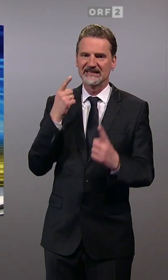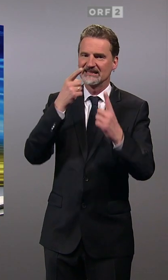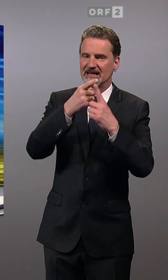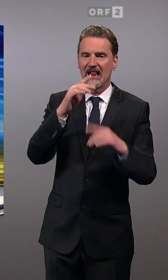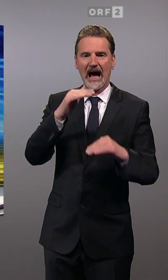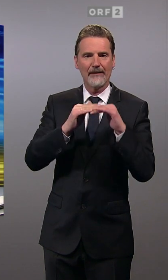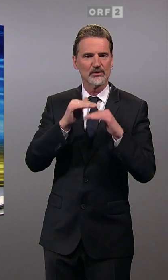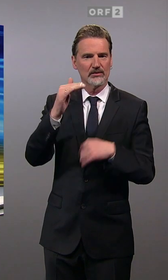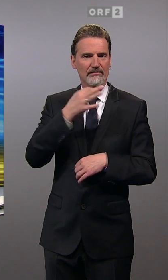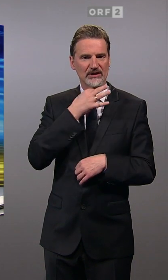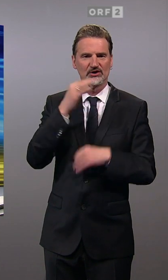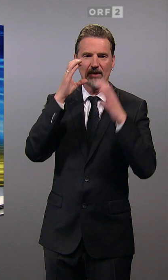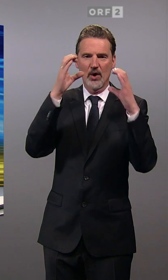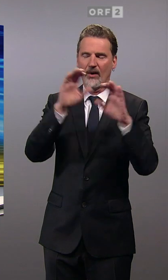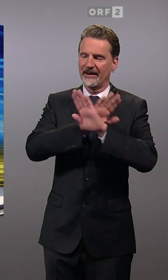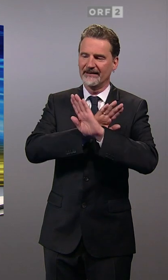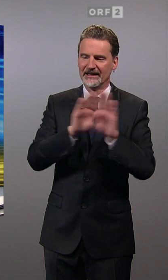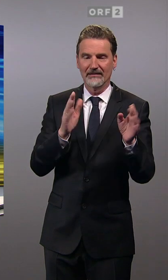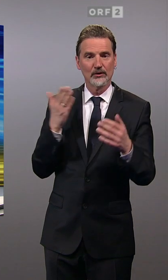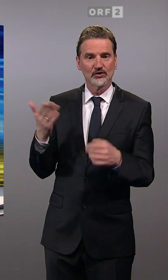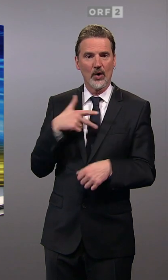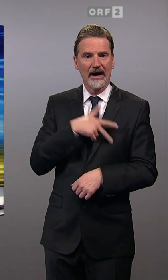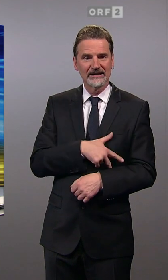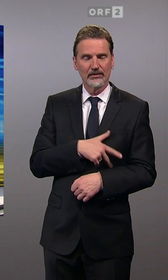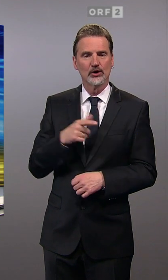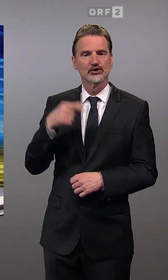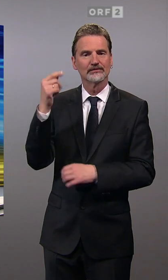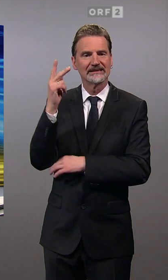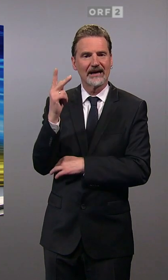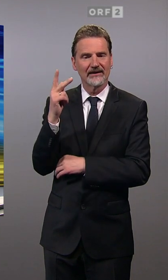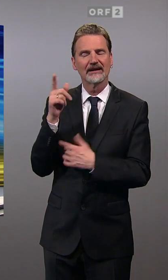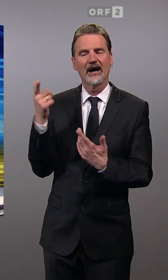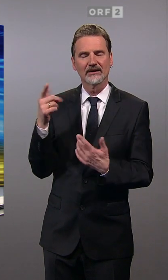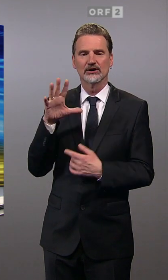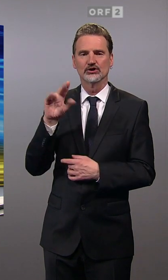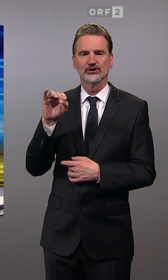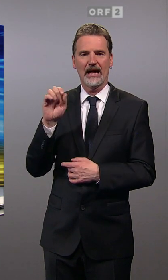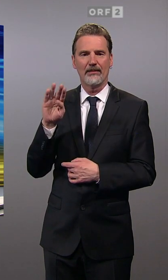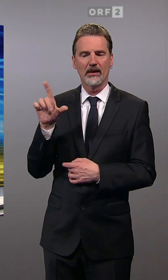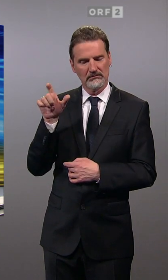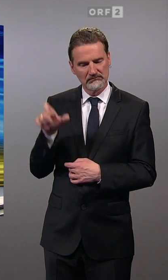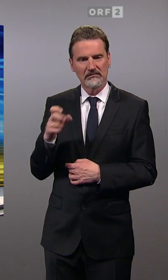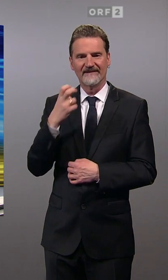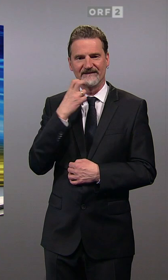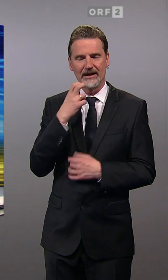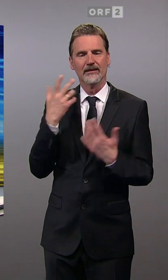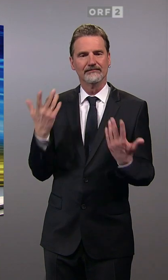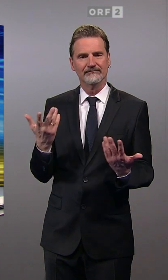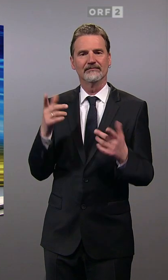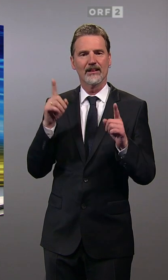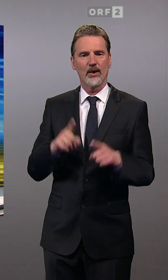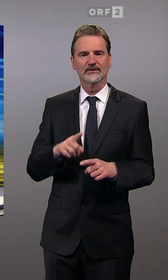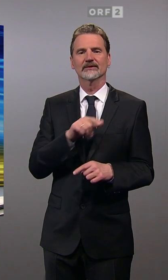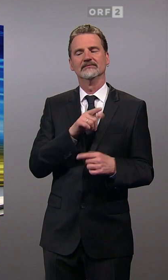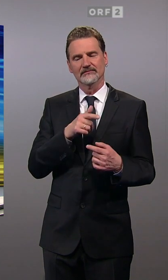Das ist das Ziel von SPÖ-Spitzenkandidat Franz Schnabel, der im Wahlkampf den Landeshauptmannanspruch erhoben hat. Für den ehemaligen Polizisten